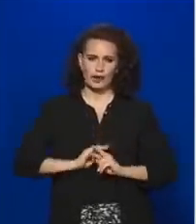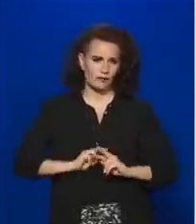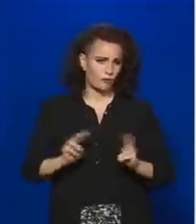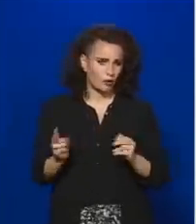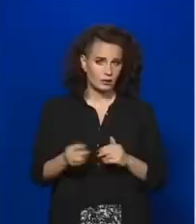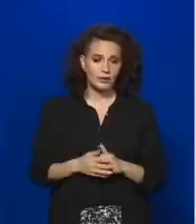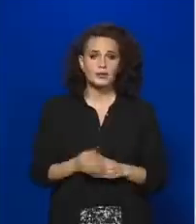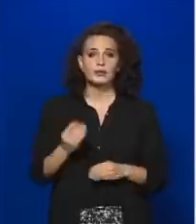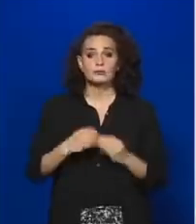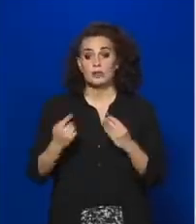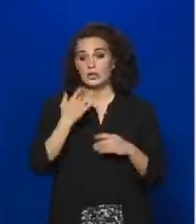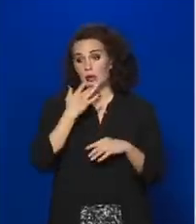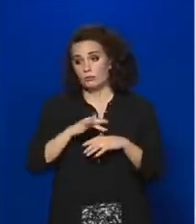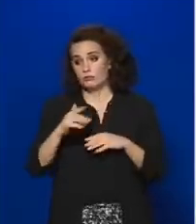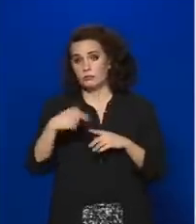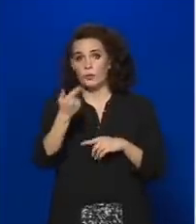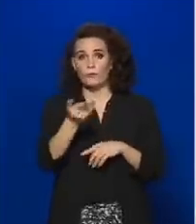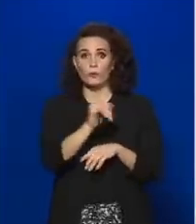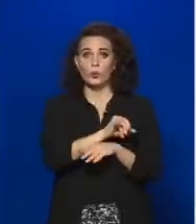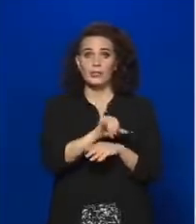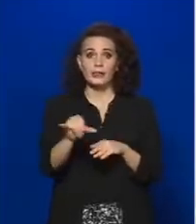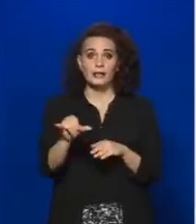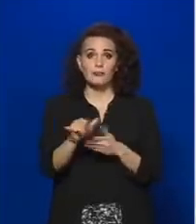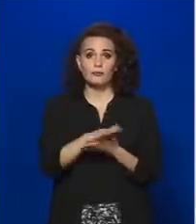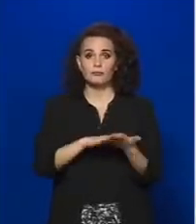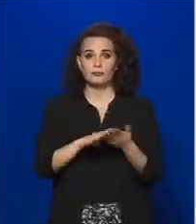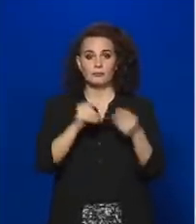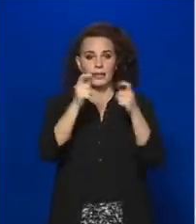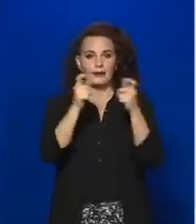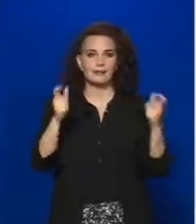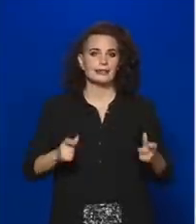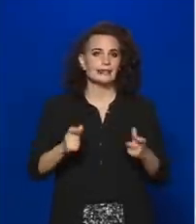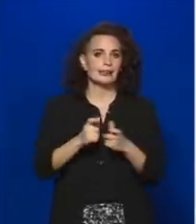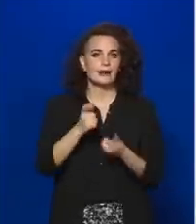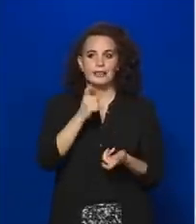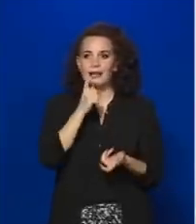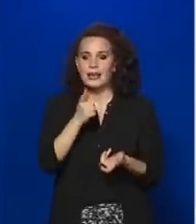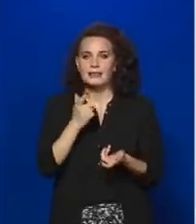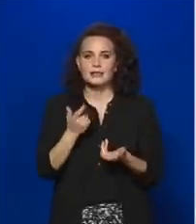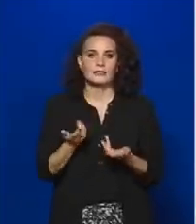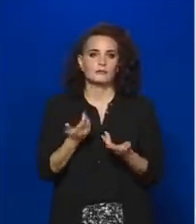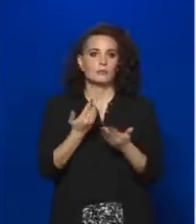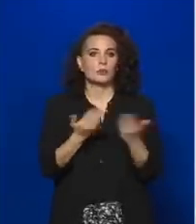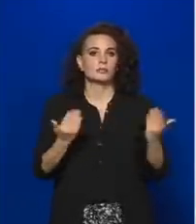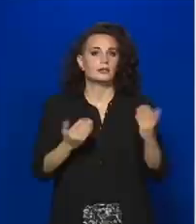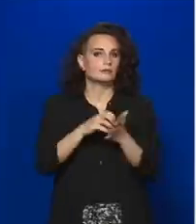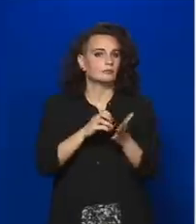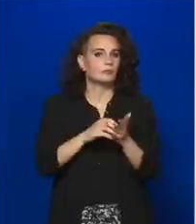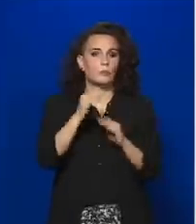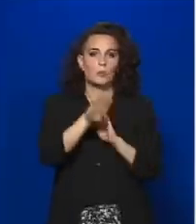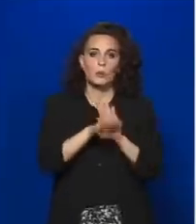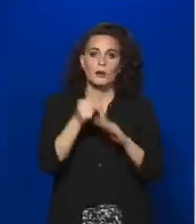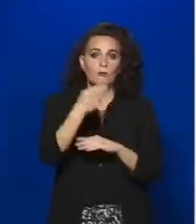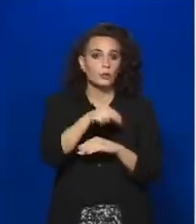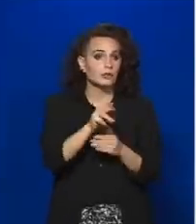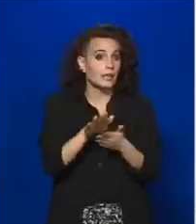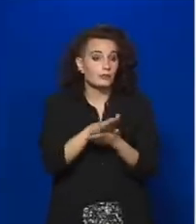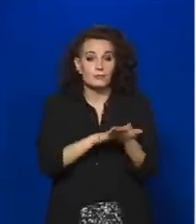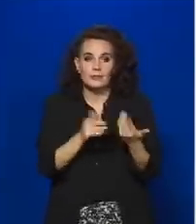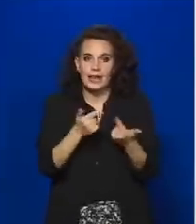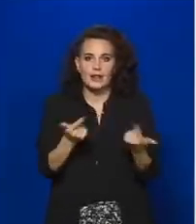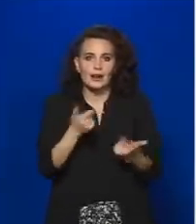az, hogy például a jövő évben milyen keretek állnak majd rendelkezésre a Modern Városok Program folytatásához, ezt ma nagyon nehéz